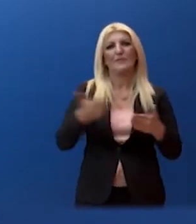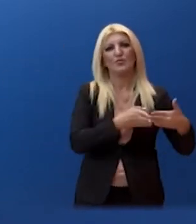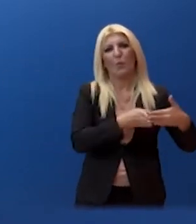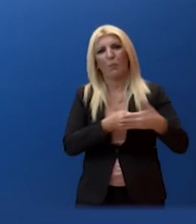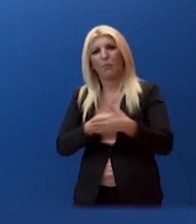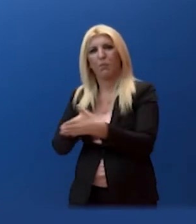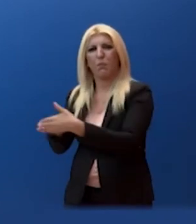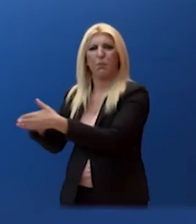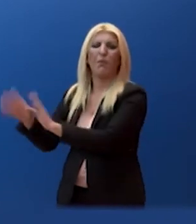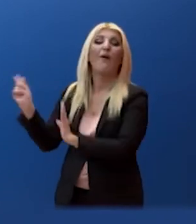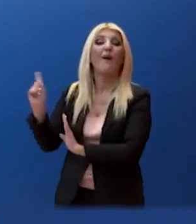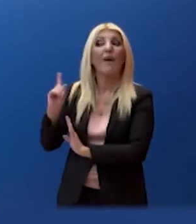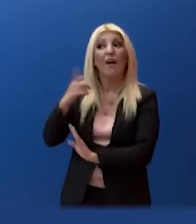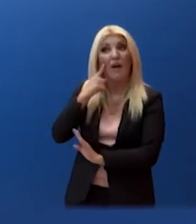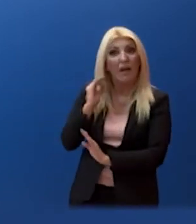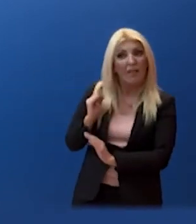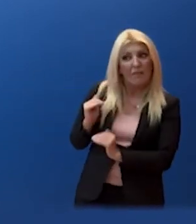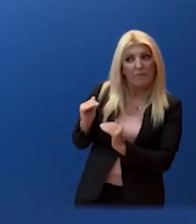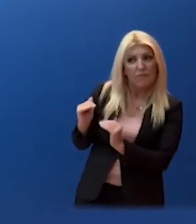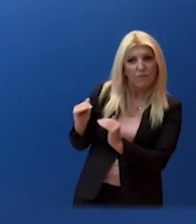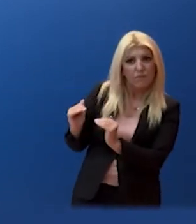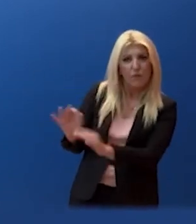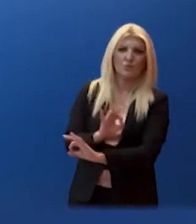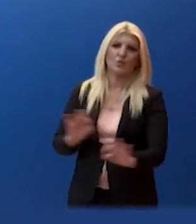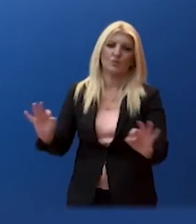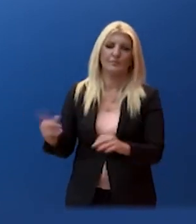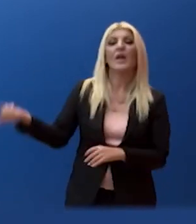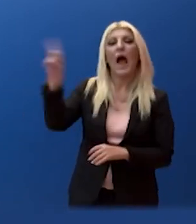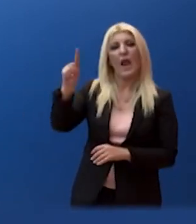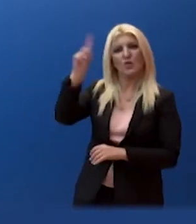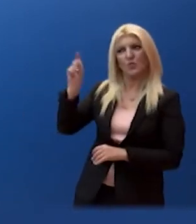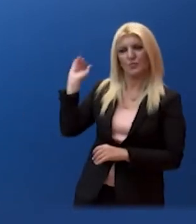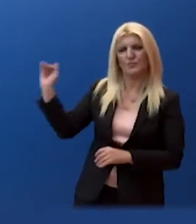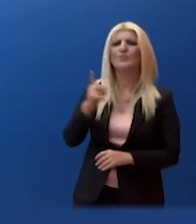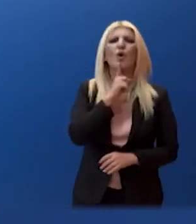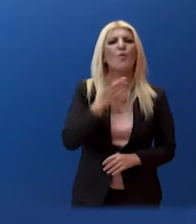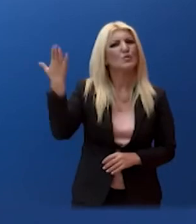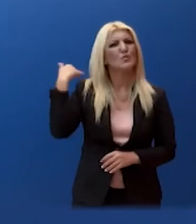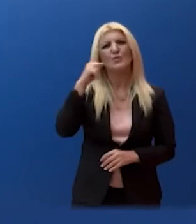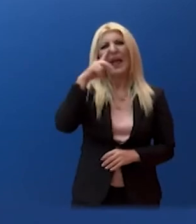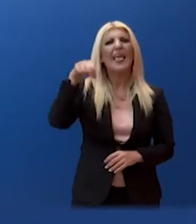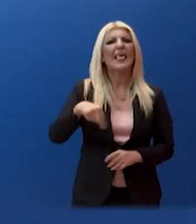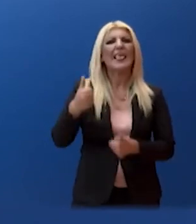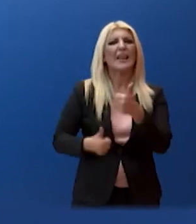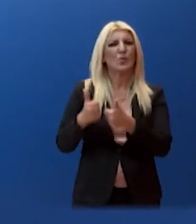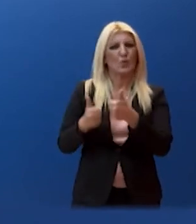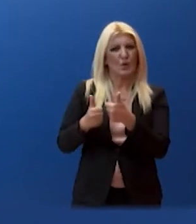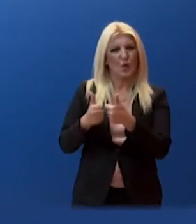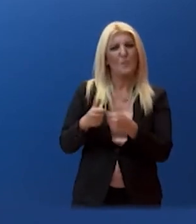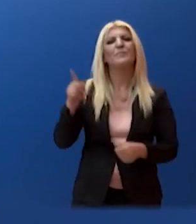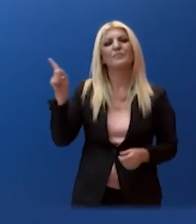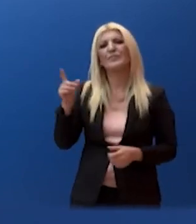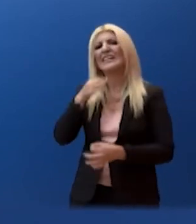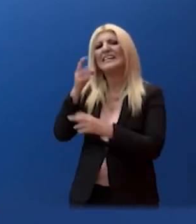Περδικάτη. Επ' αυτού υπάρχει ενδεχόμενο, όπως έγινε και τον Ιούνιο, μέσω αυτού του διάβλου επικοινωνίας των συμβούλων, δηλαδή του κύριου